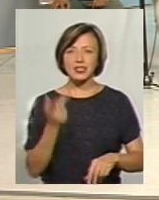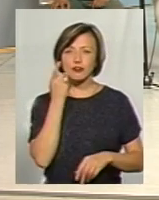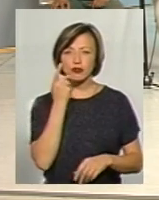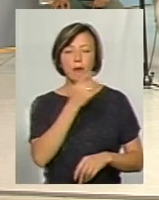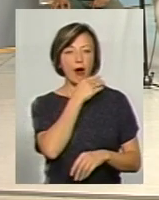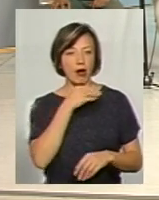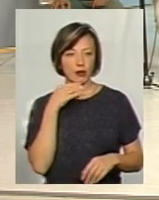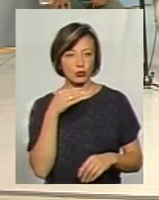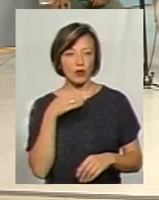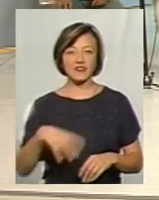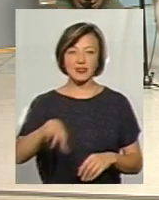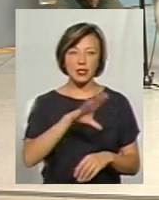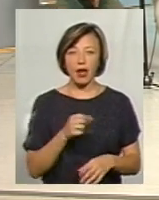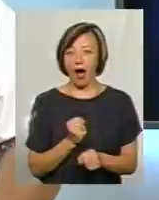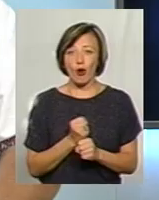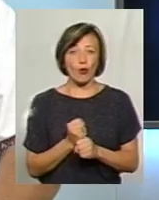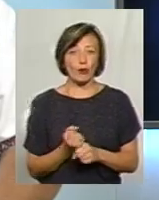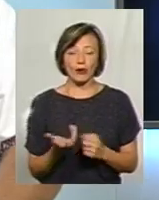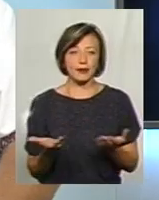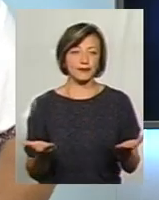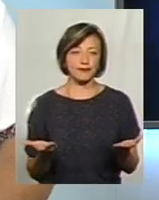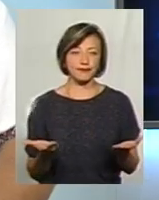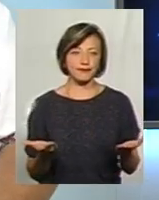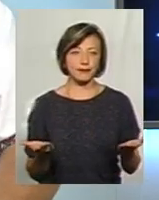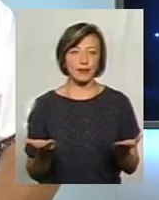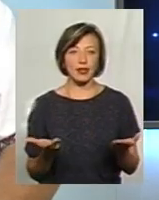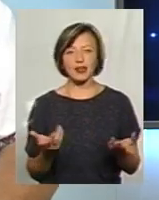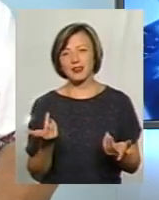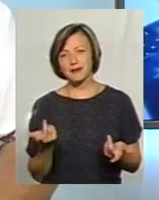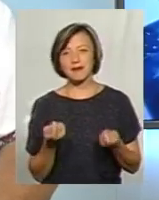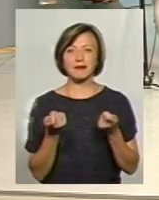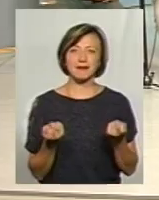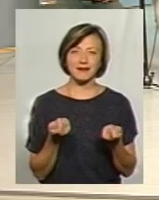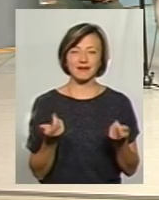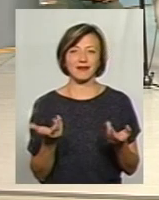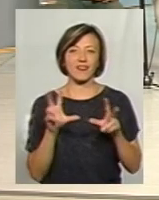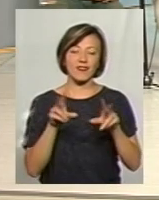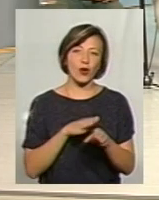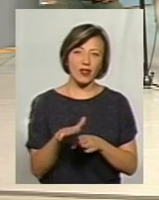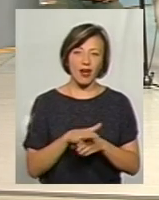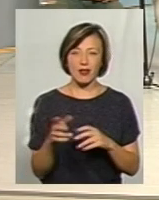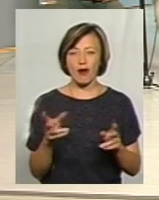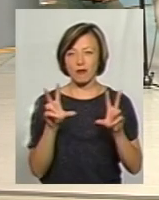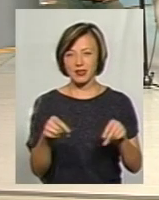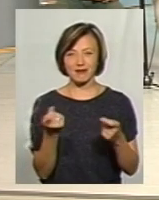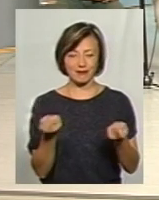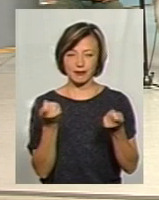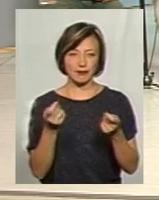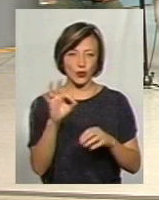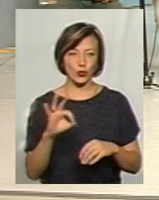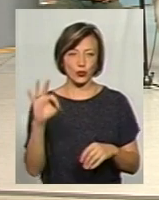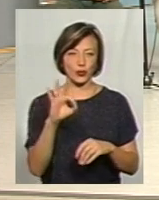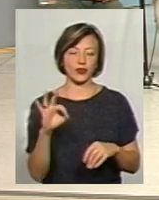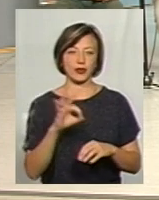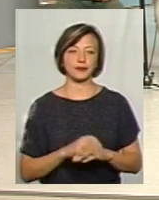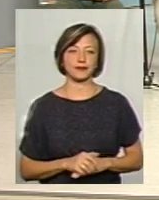багато. Всі роблять, ну, я не хочу сказати, що там нуль. Це виконання обіцянок дуже-дуже наближене до нуля. І